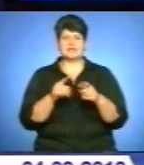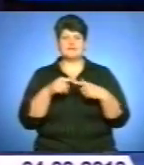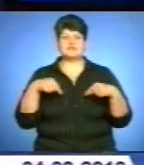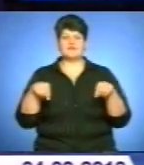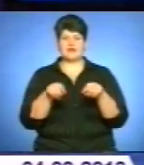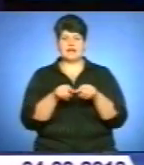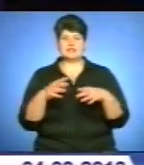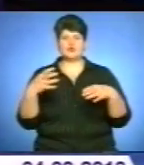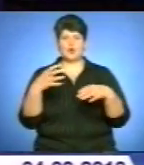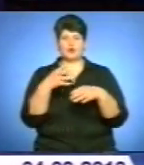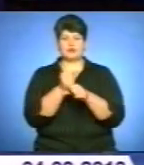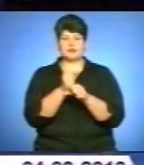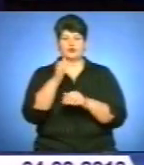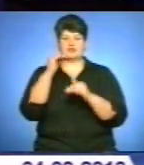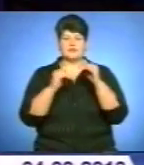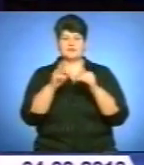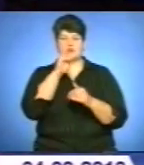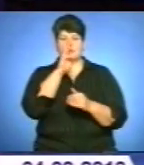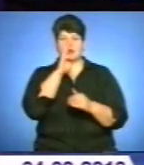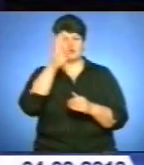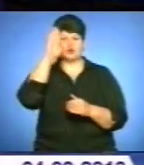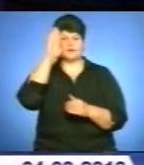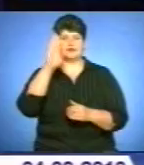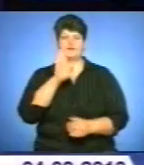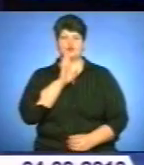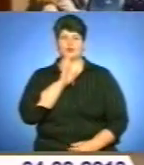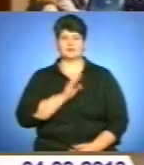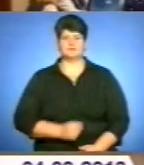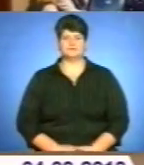принаймні скоротити розрив у заробітній платі чоловіків та жінок.